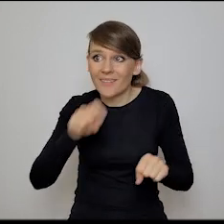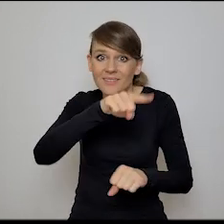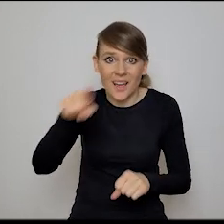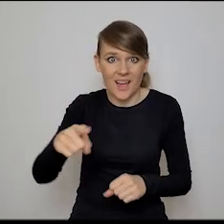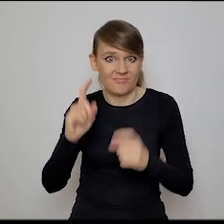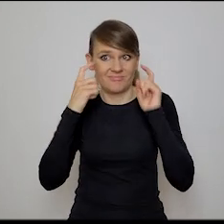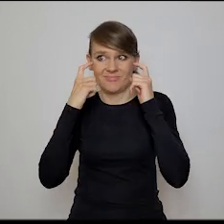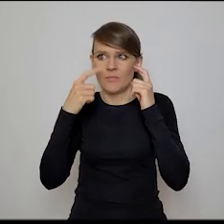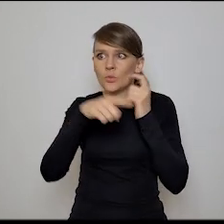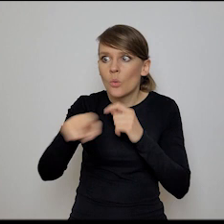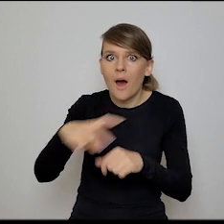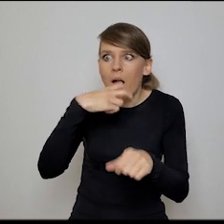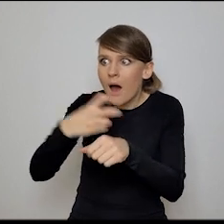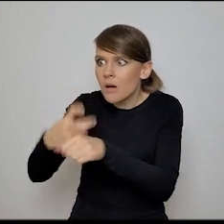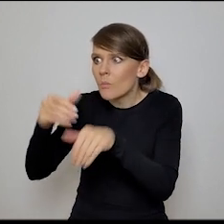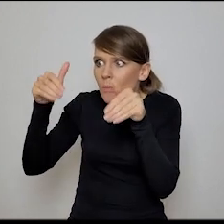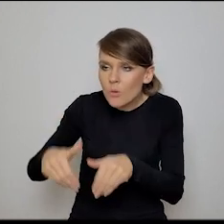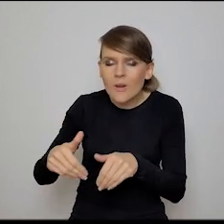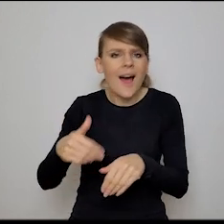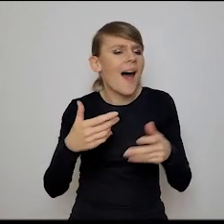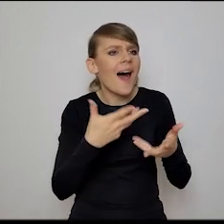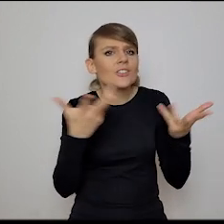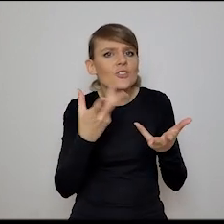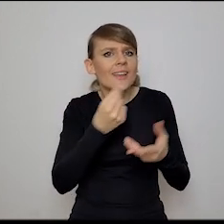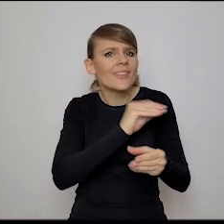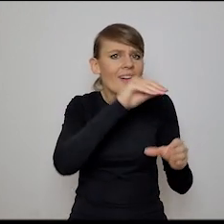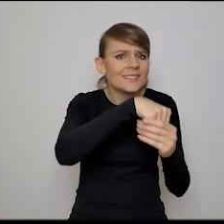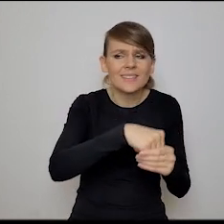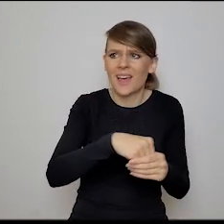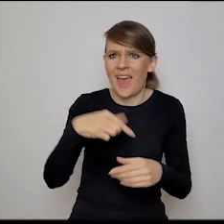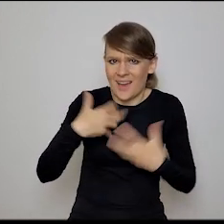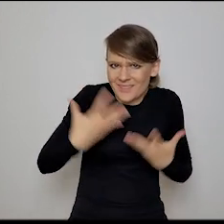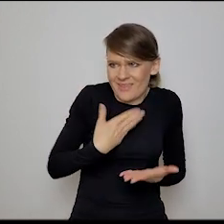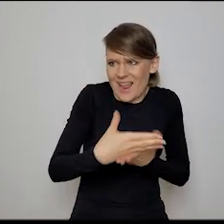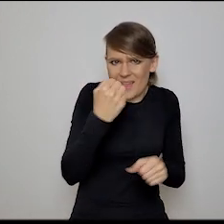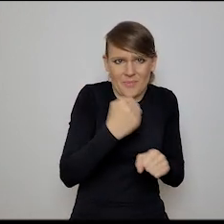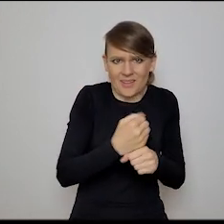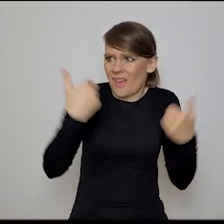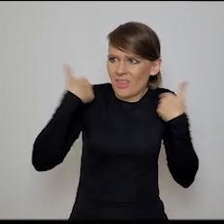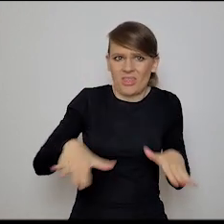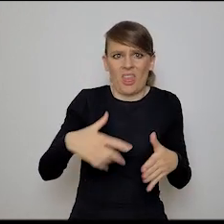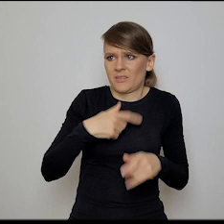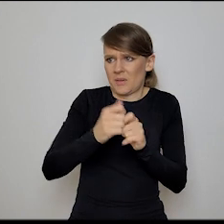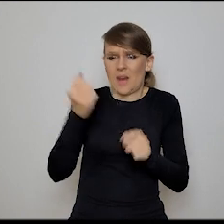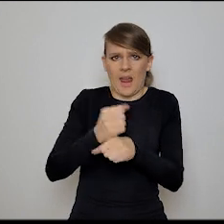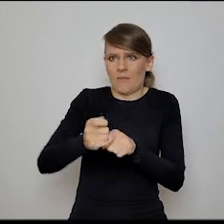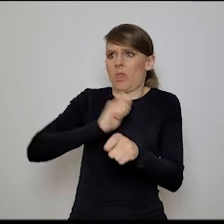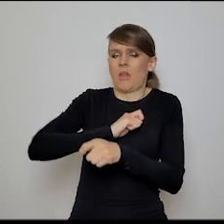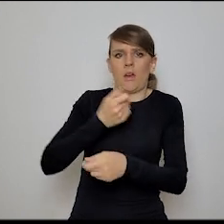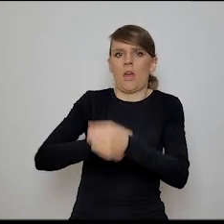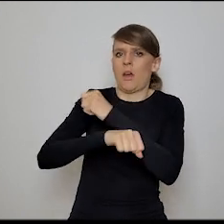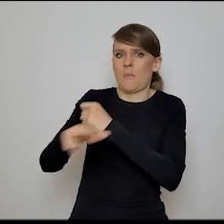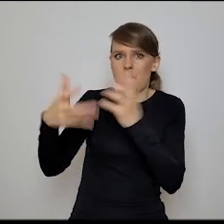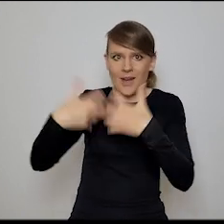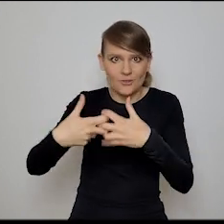co można zautomatyzować, a w co inwestować, żeby maszyny nie zabrały mi tej pracy. I wiesz, i takie jak mamy na poziomie właśnie